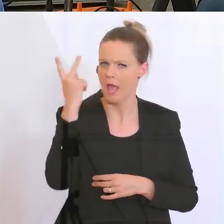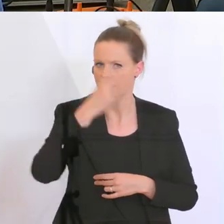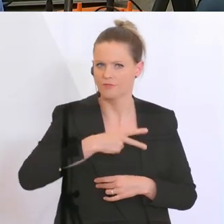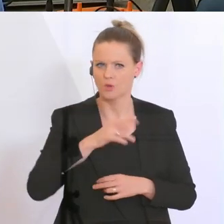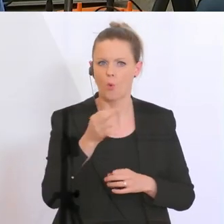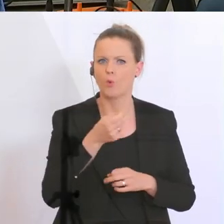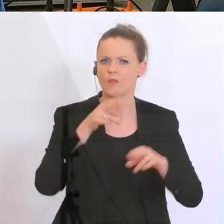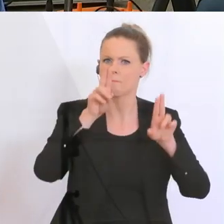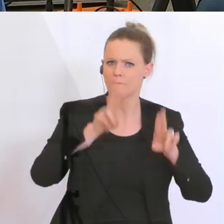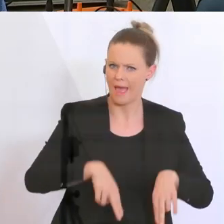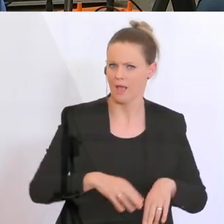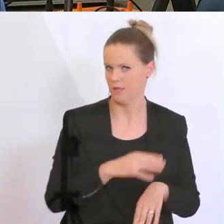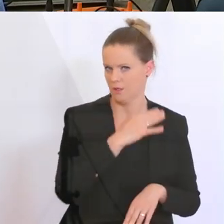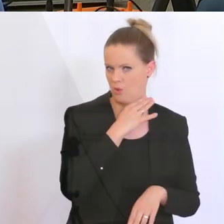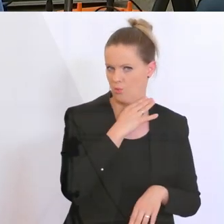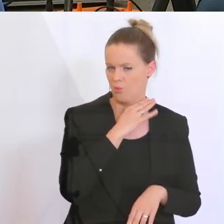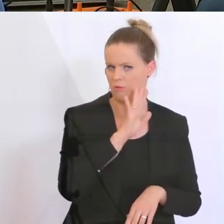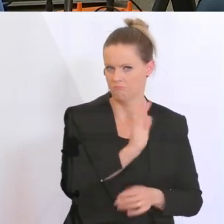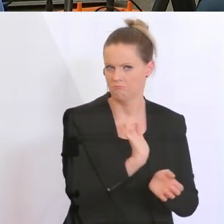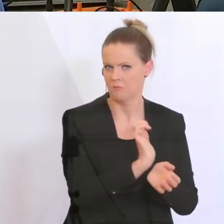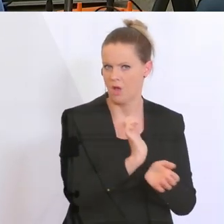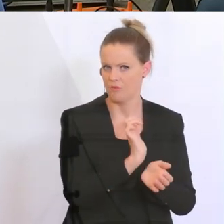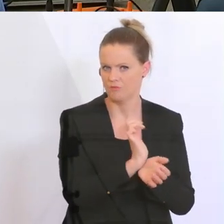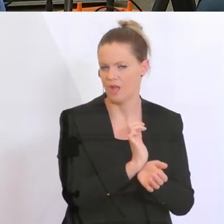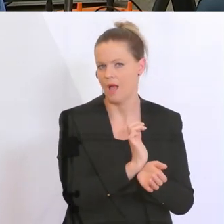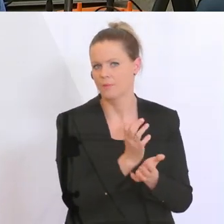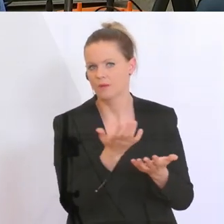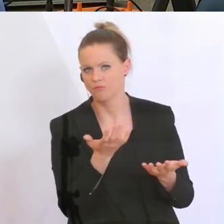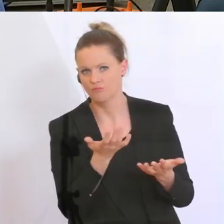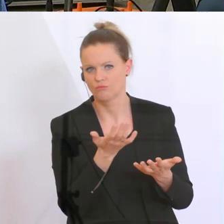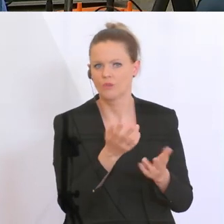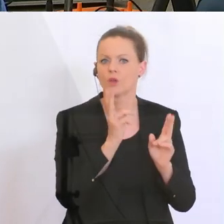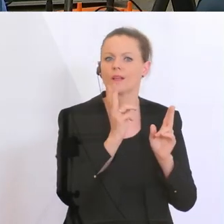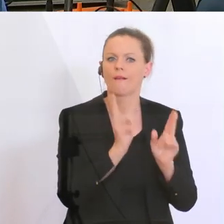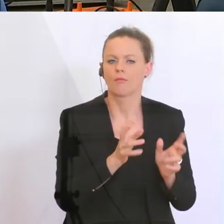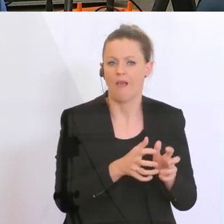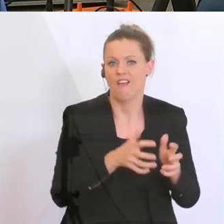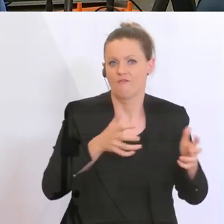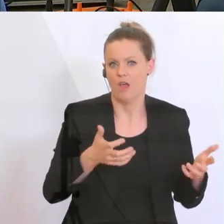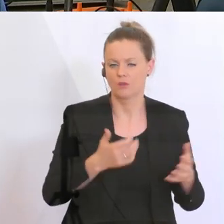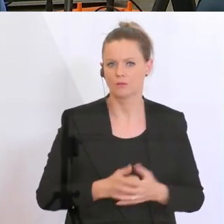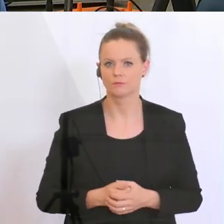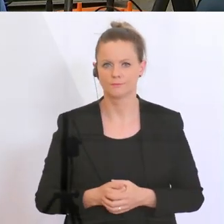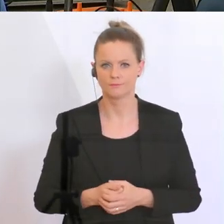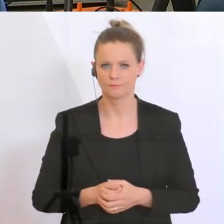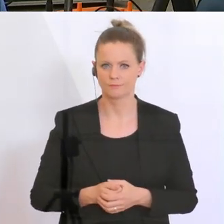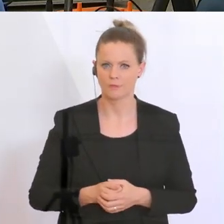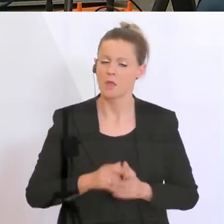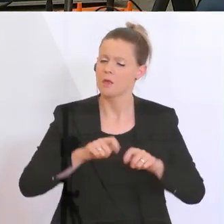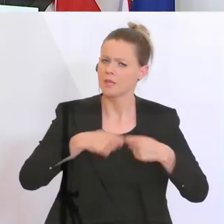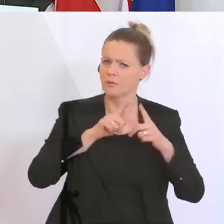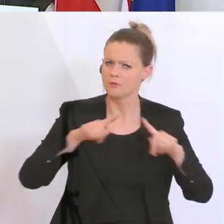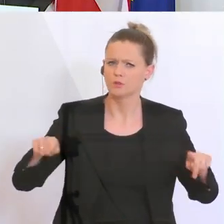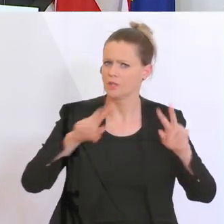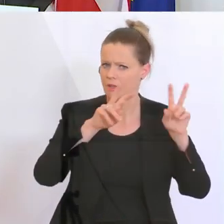reicht der Beirat aus, dessen Aufgaben man eventuell erweitern könnte? Es gibt da verschiedene Themen.